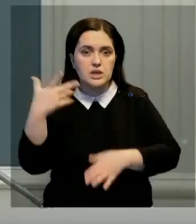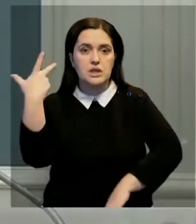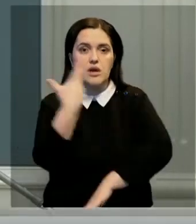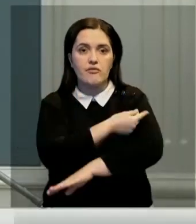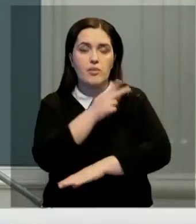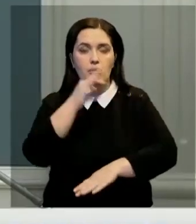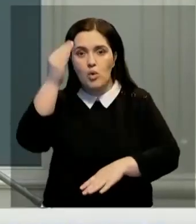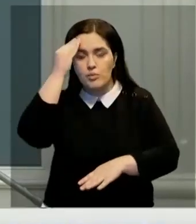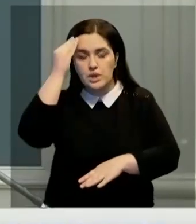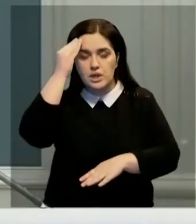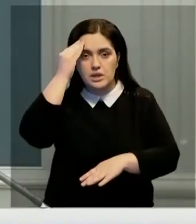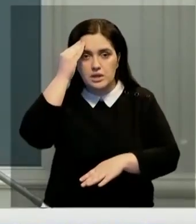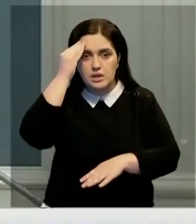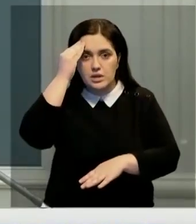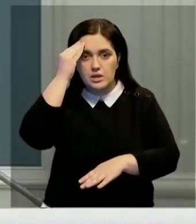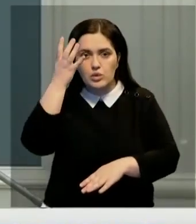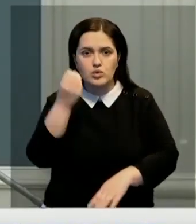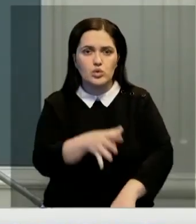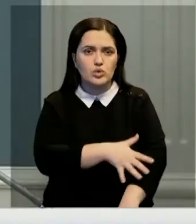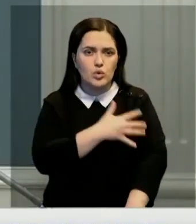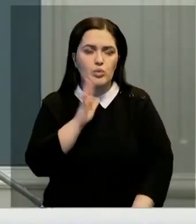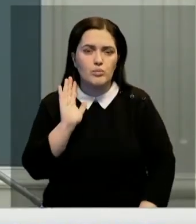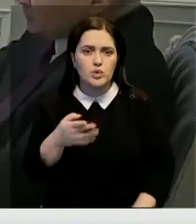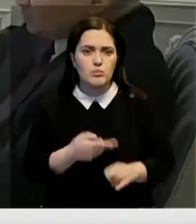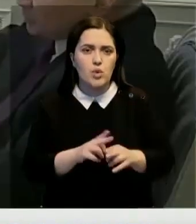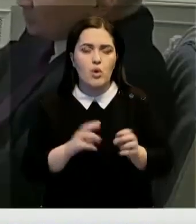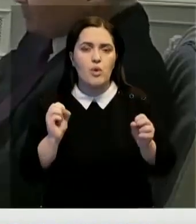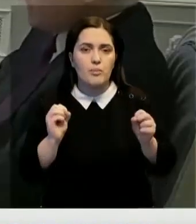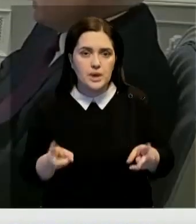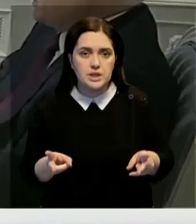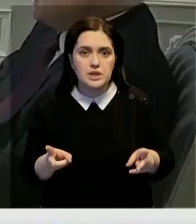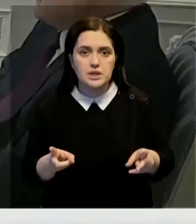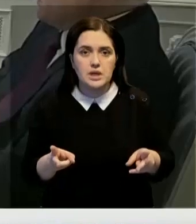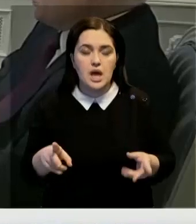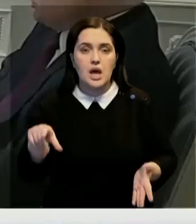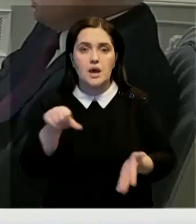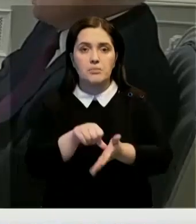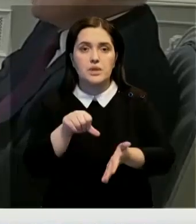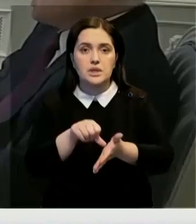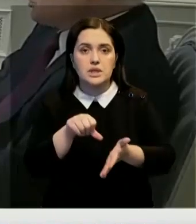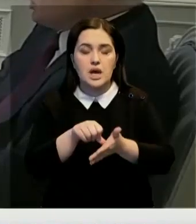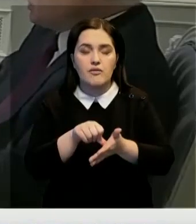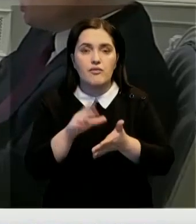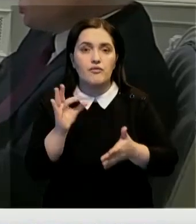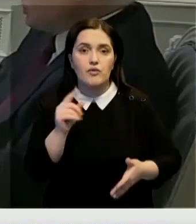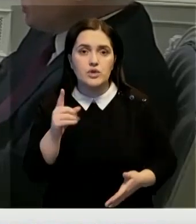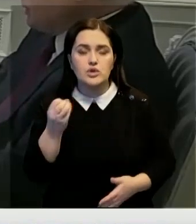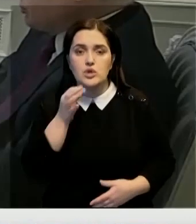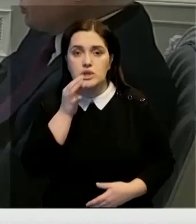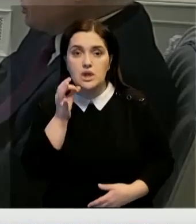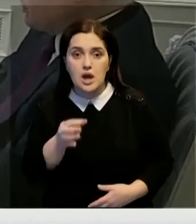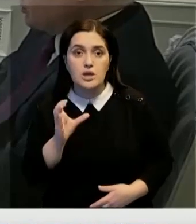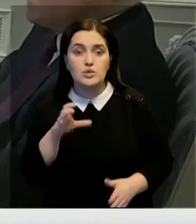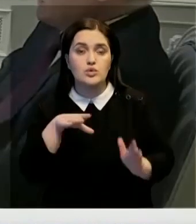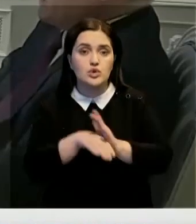экспертов, коронавирус еще долго будет представлять опасность. Я думаю, что представители ВОЗа еще об этом скажут. С учетом